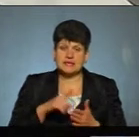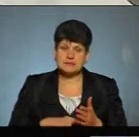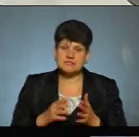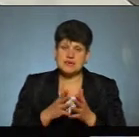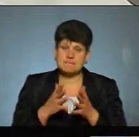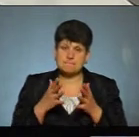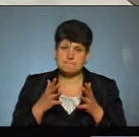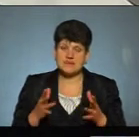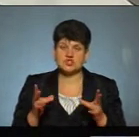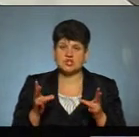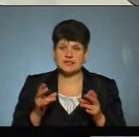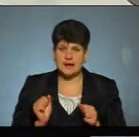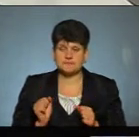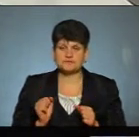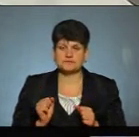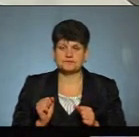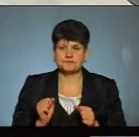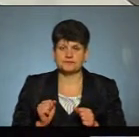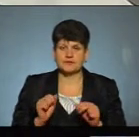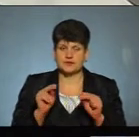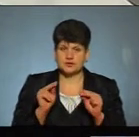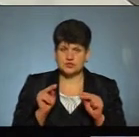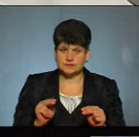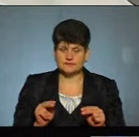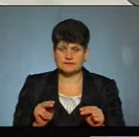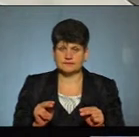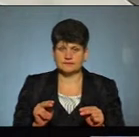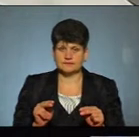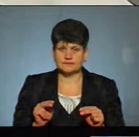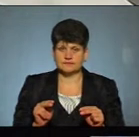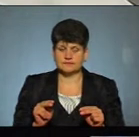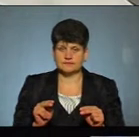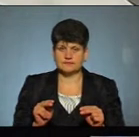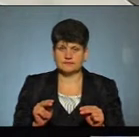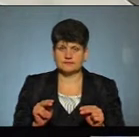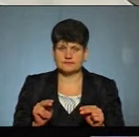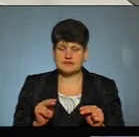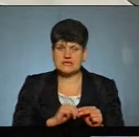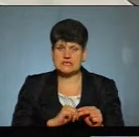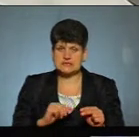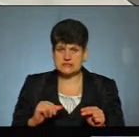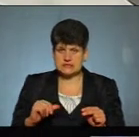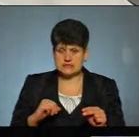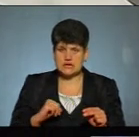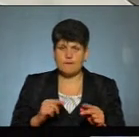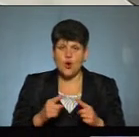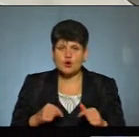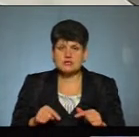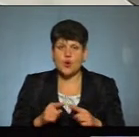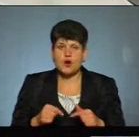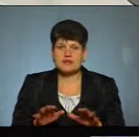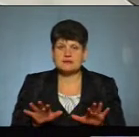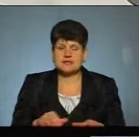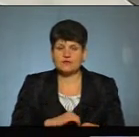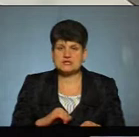на прихильність і самоорганізацію органів місцевого самоврядування,